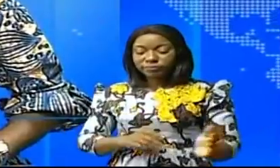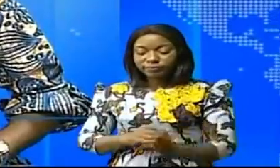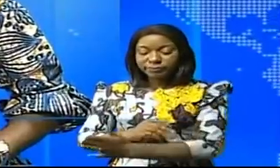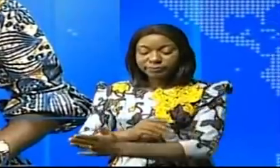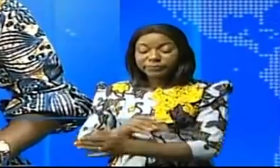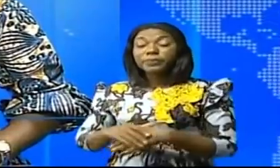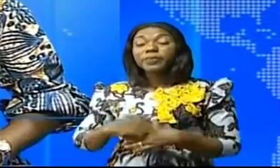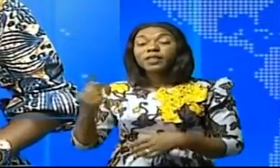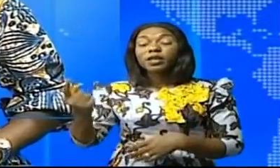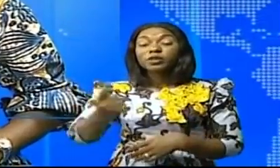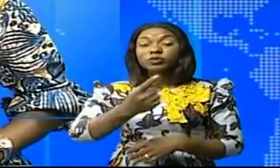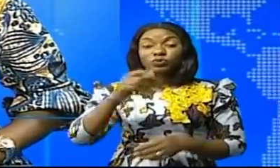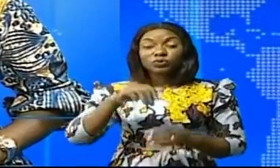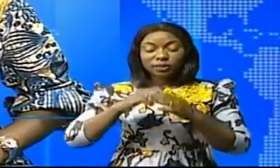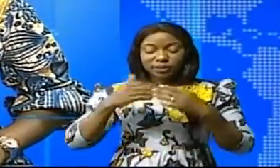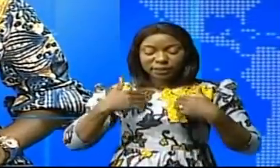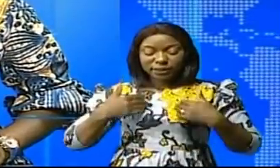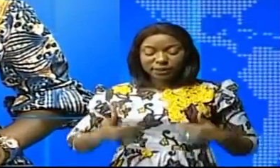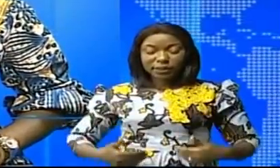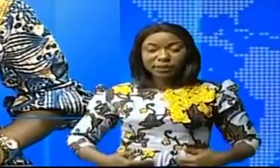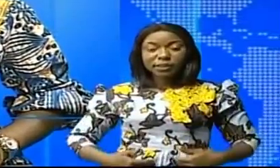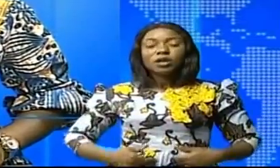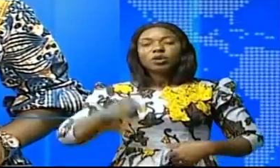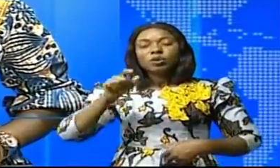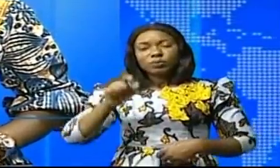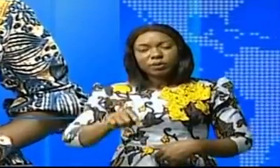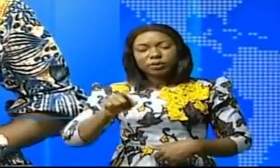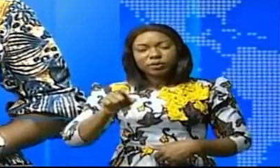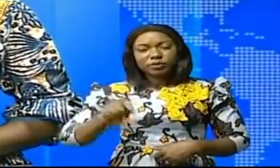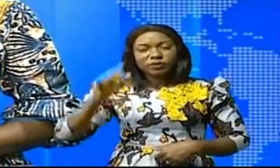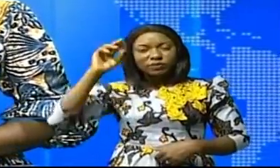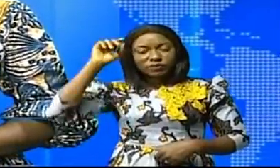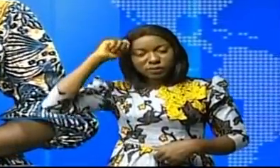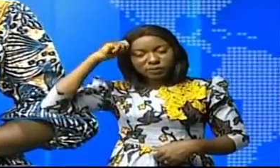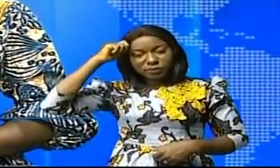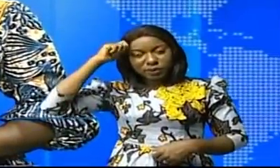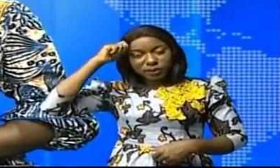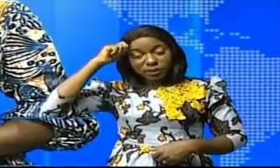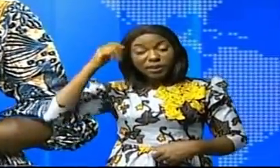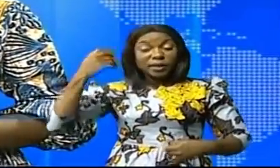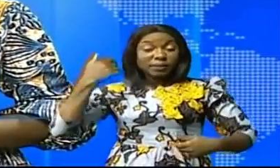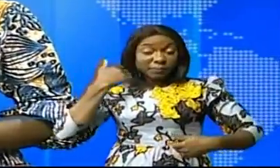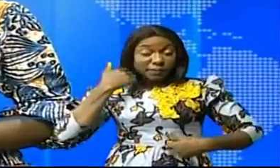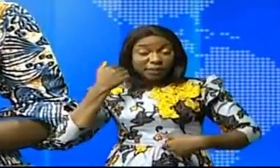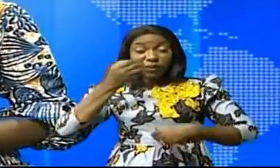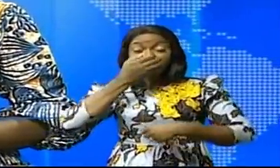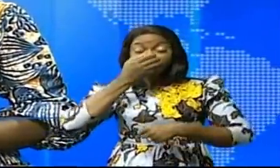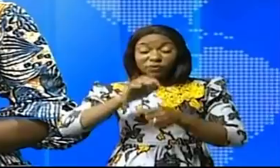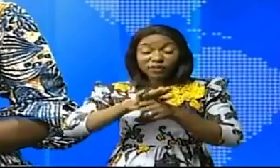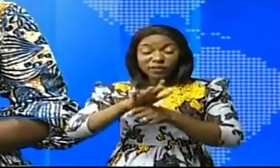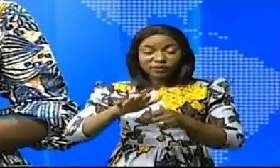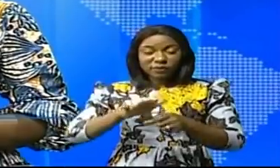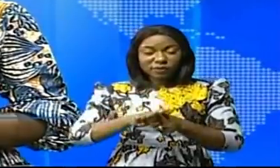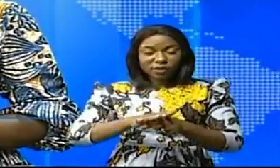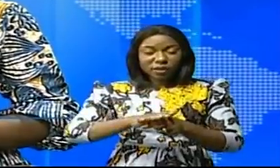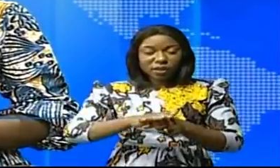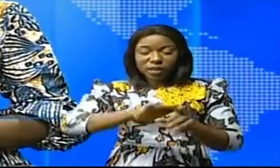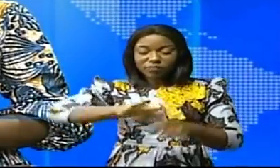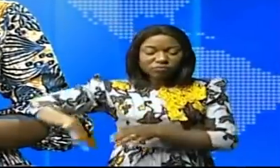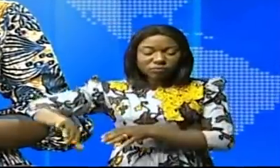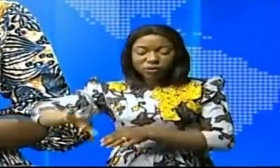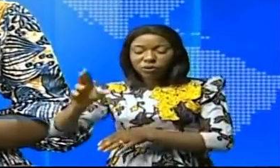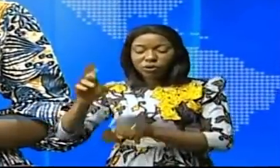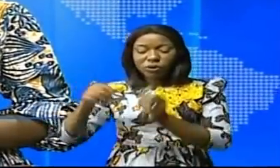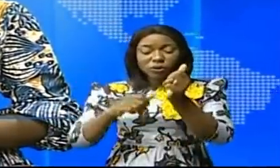Toujours dans les secteurs de la santé, il faut le rappeler, le coronavirus n'épargne aucune catégorie de la vie. Tout le monde doit